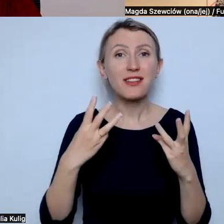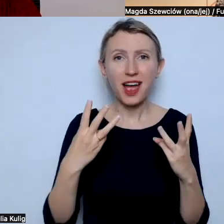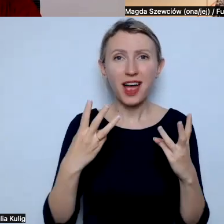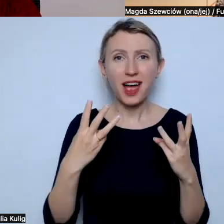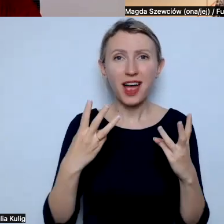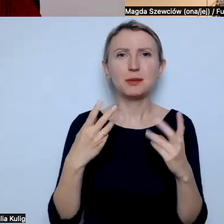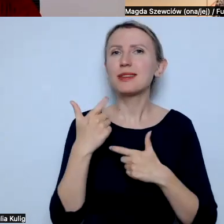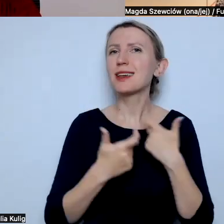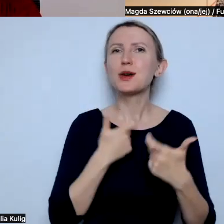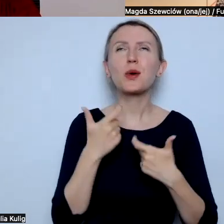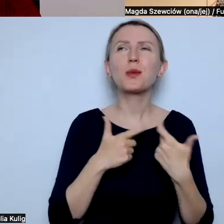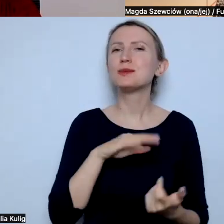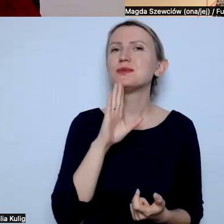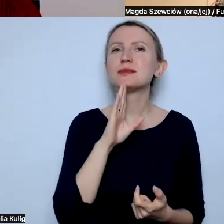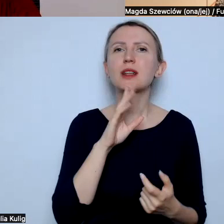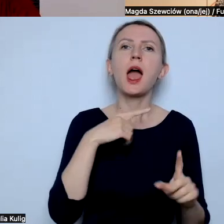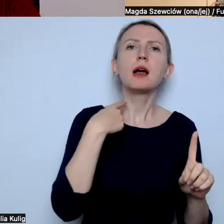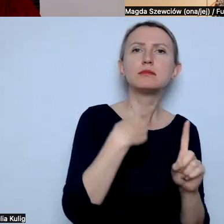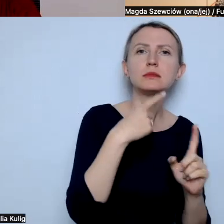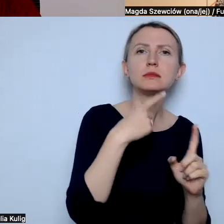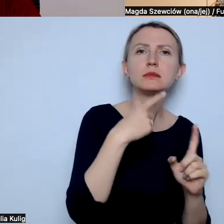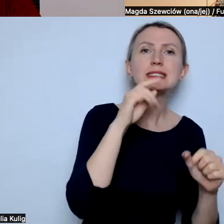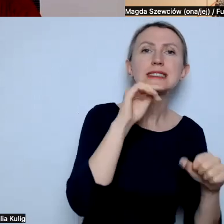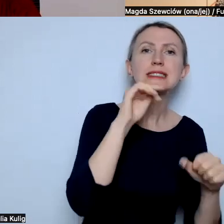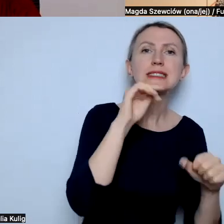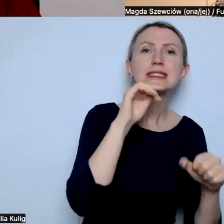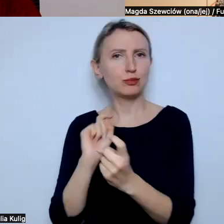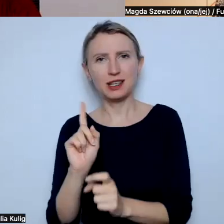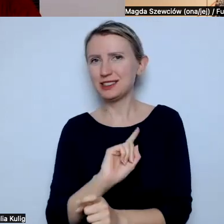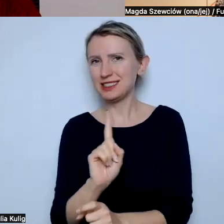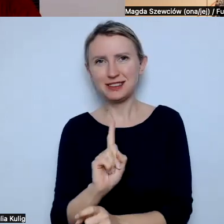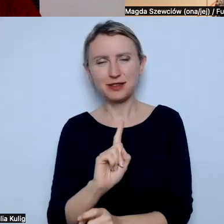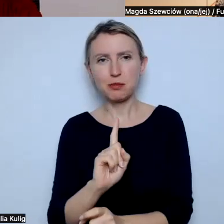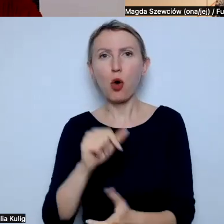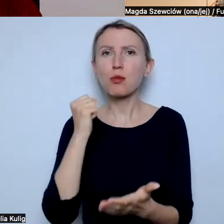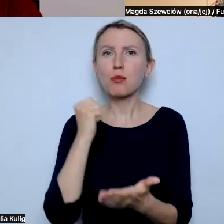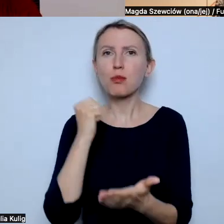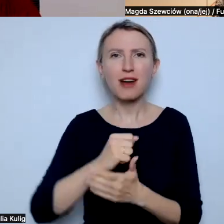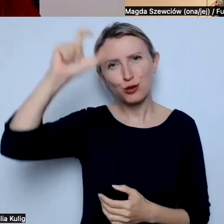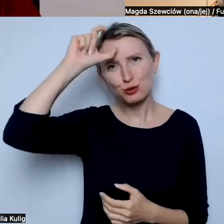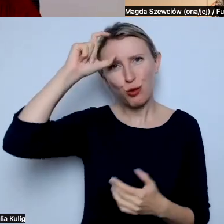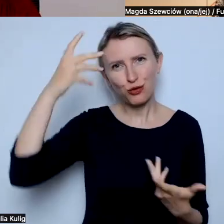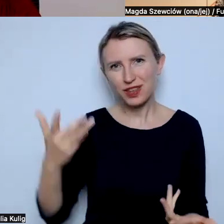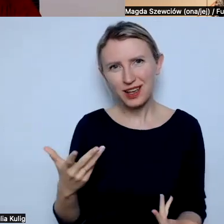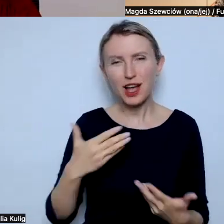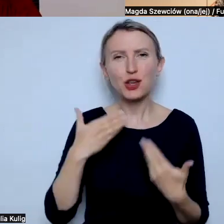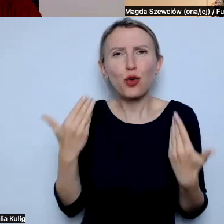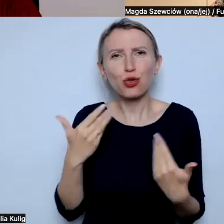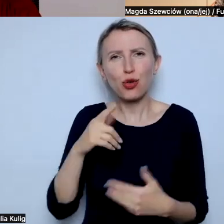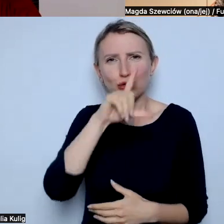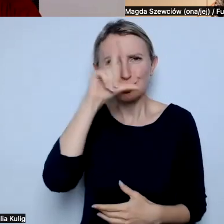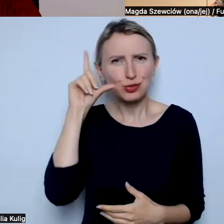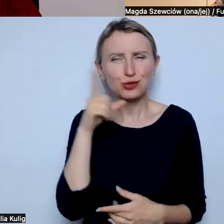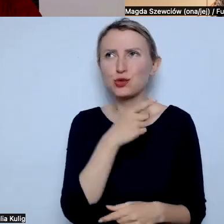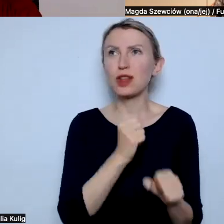prowadzić takiej narracji za i przeciw. No bo o prawach człowieka i właściwie o godności ludzkiej, to nie jest o